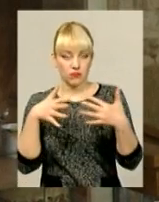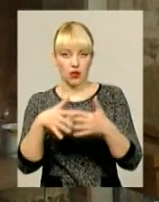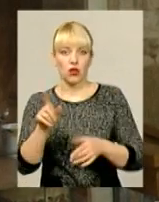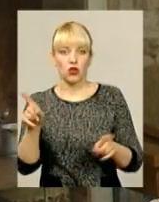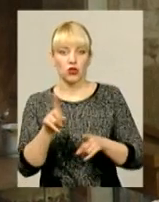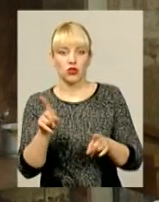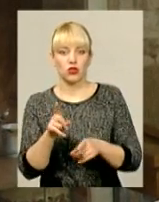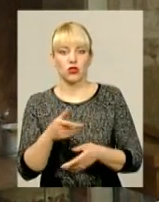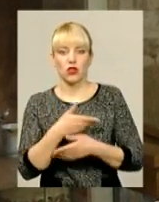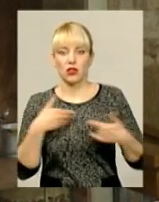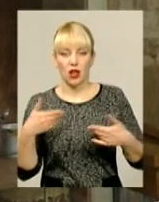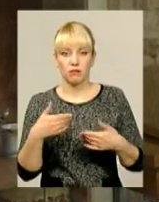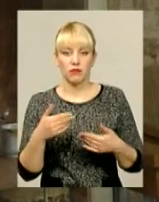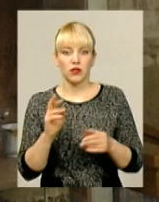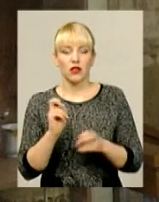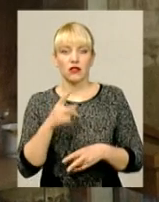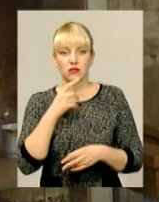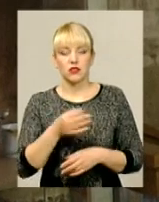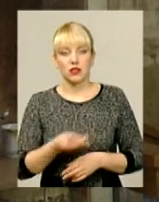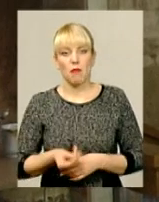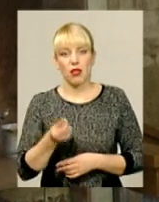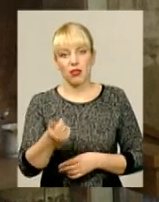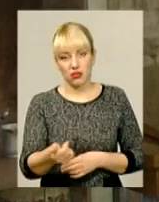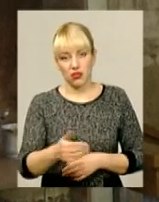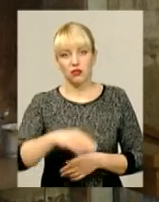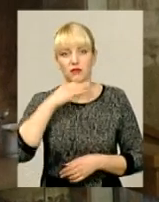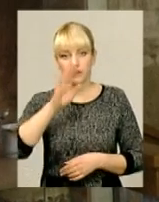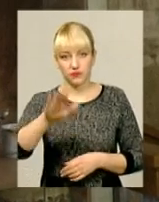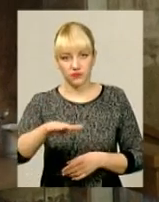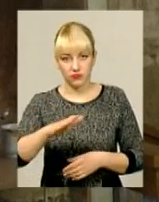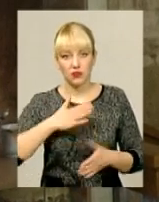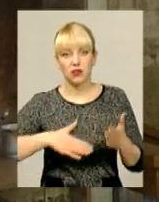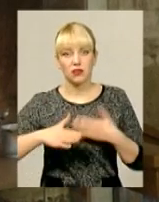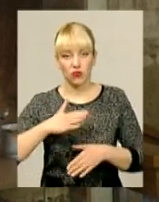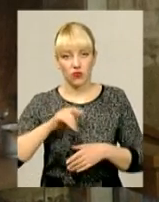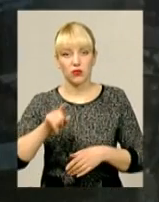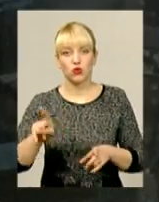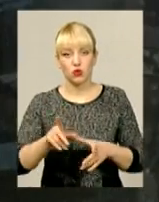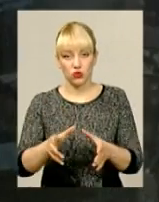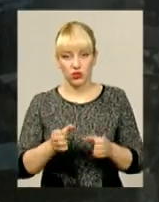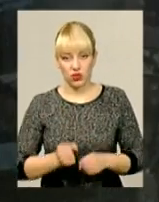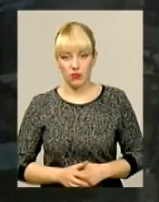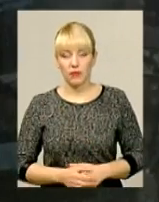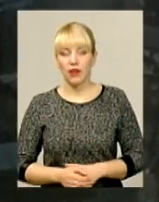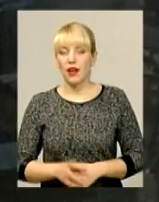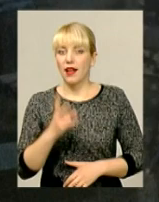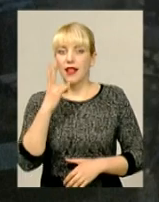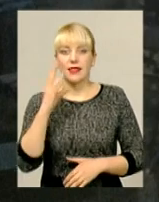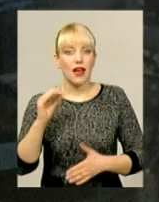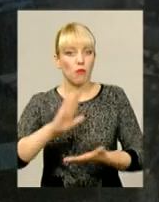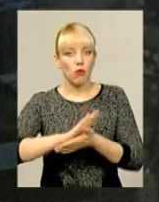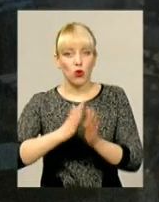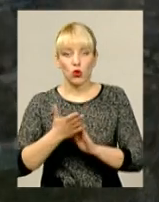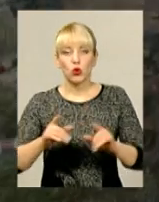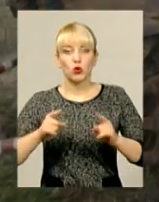що нам заплатили і ми повинні бути задоволені тим, що отримали. А не положено лише тому,